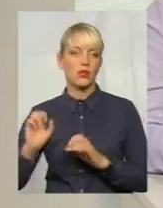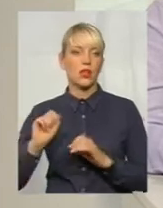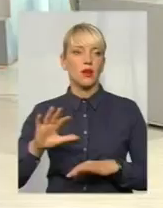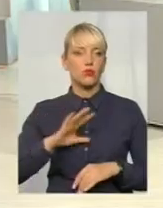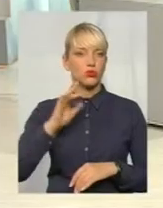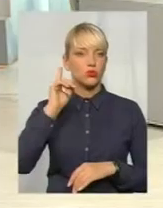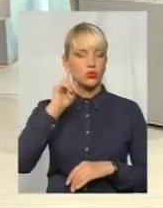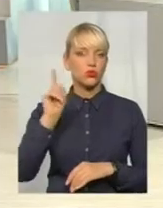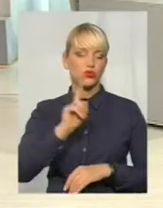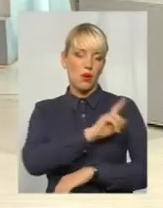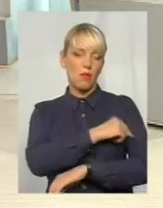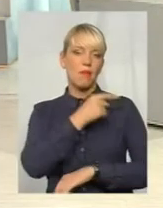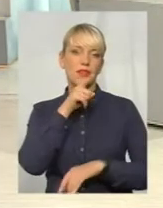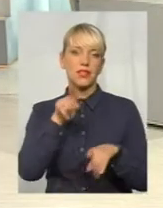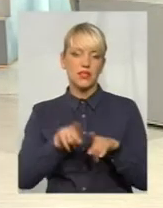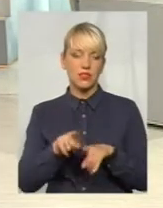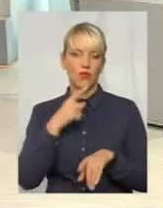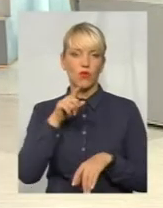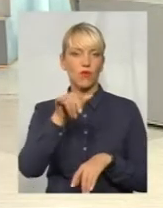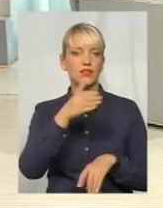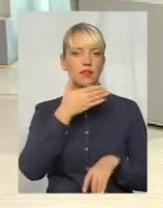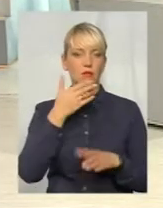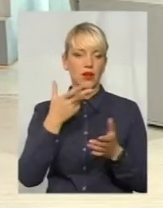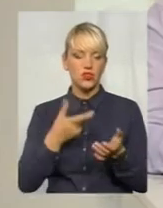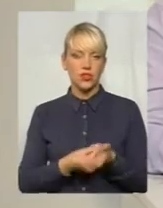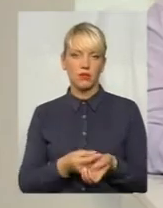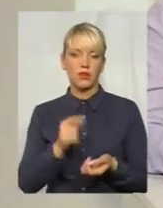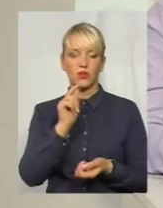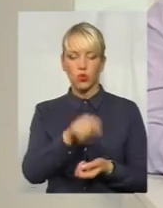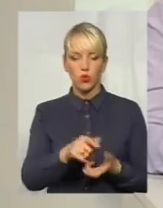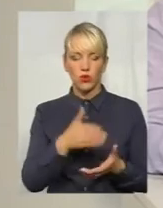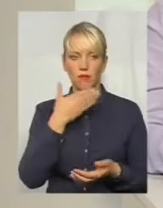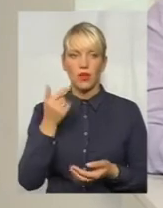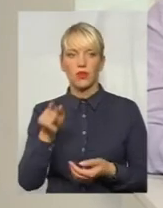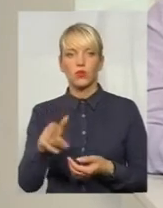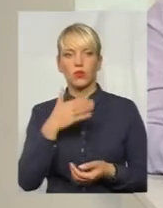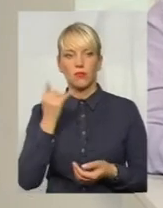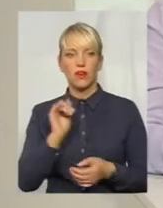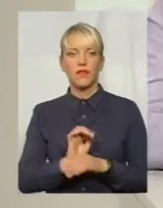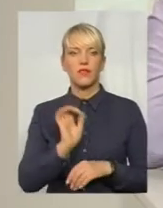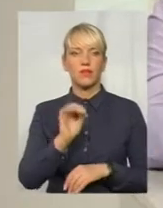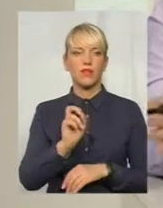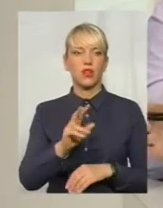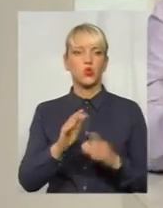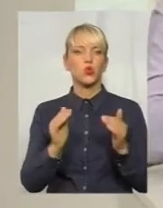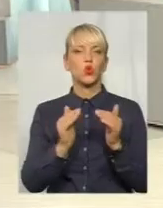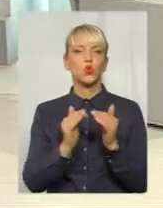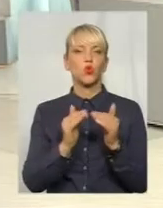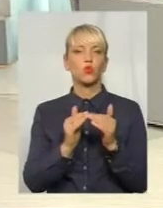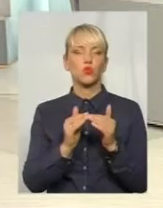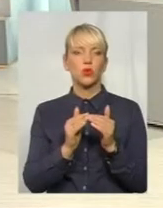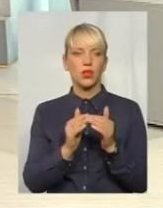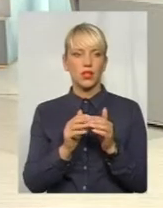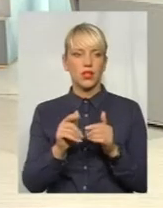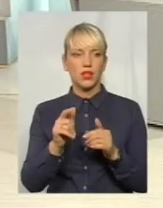медсестри кажуть, у вас немає того щеплення, у вас там того немає, і відправляють додому. Так, ну, як додому? Вони не